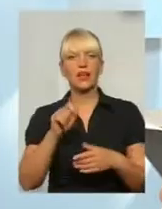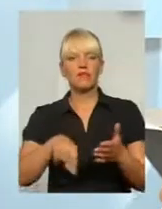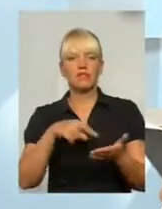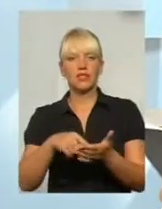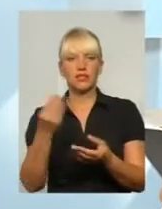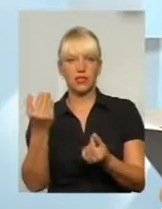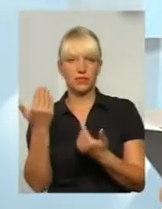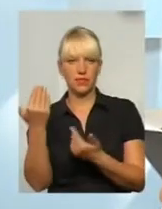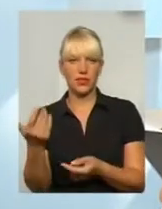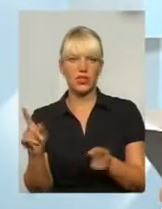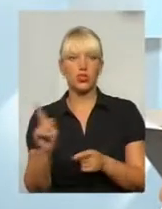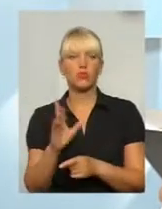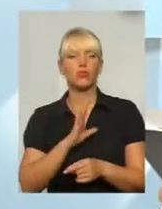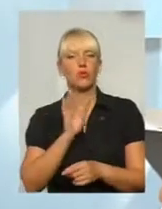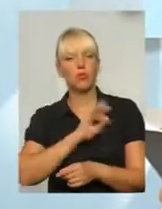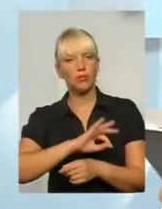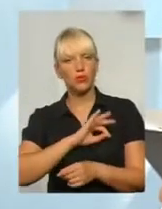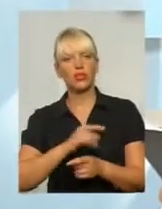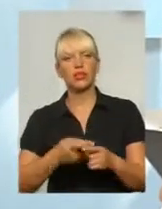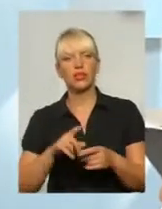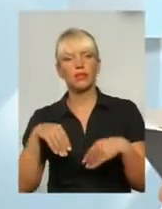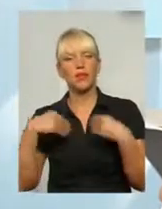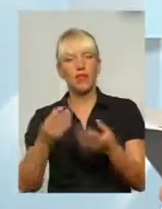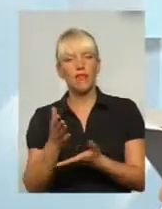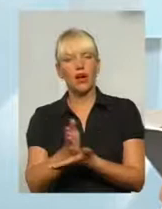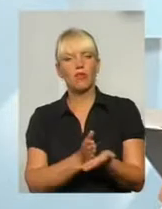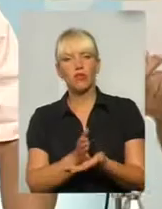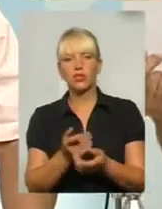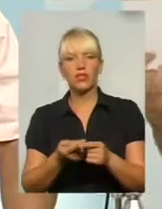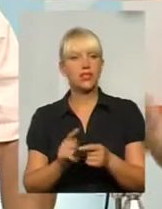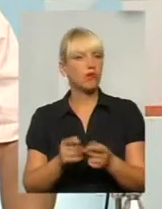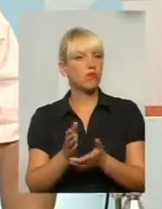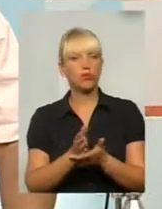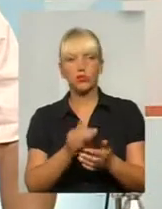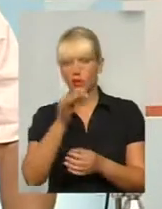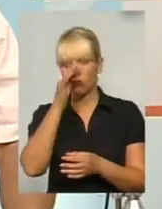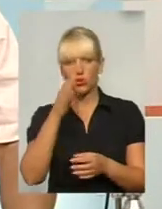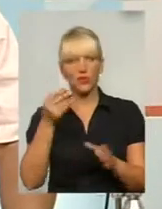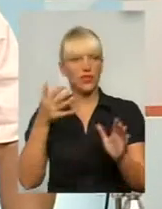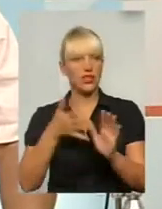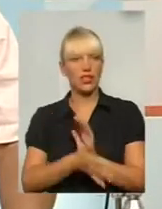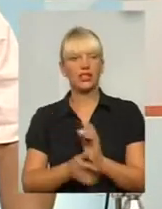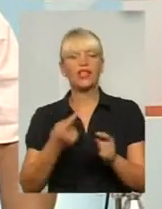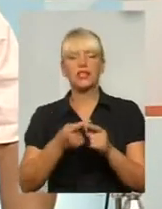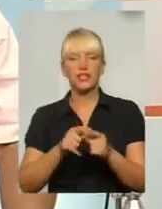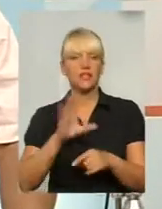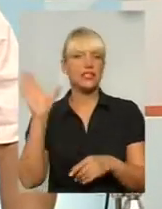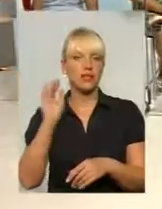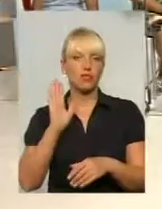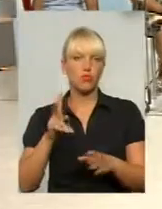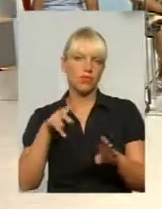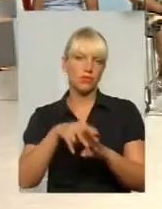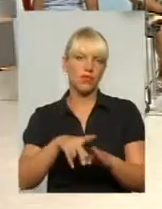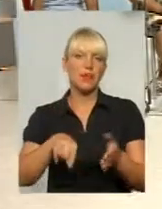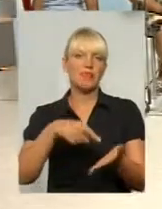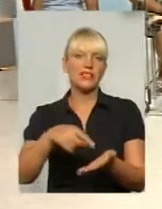надавати досить солідний ряд послуг. Цими послугами не перекриється витрати. Хто фінансувати і утримати? бюджету. Скільки це